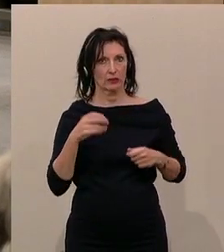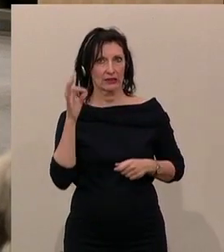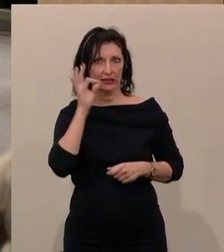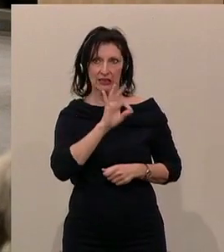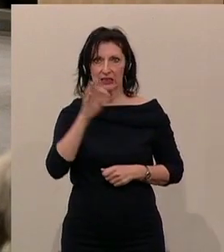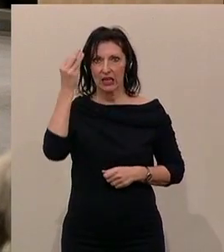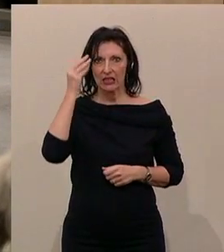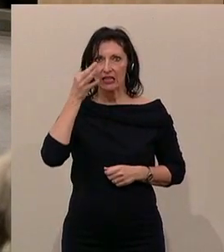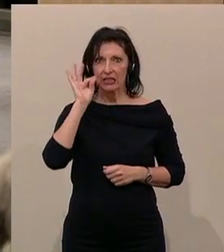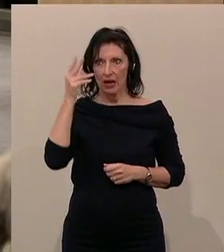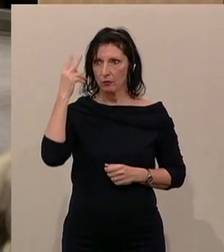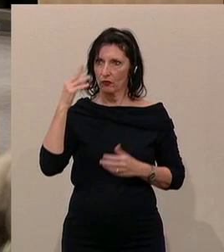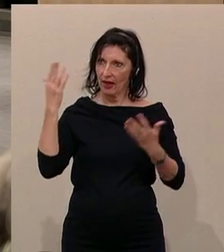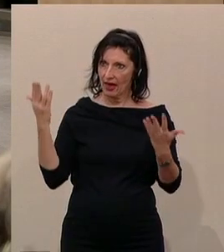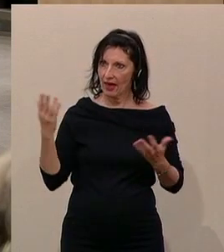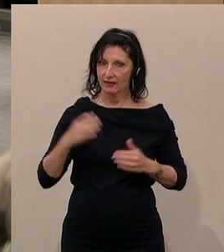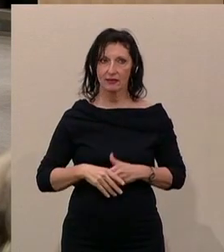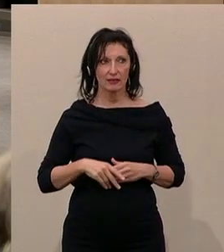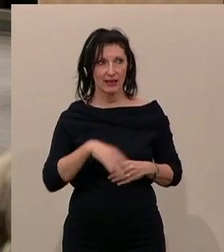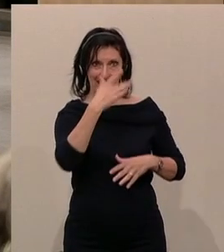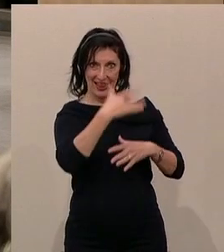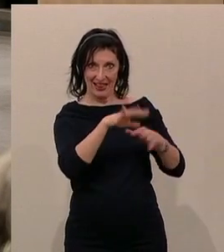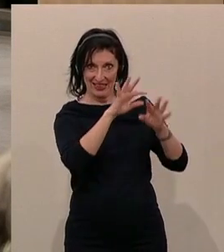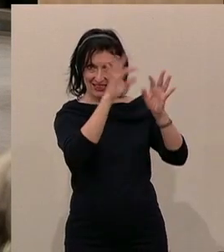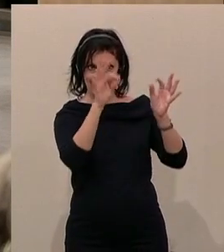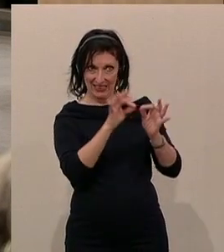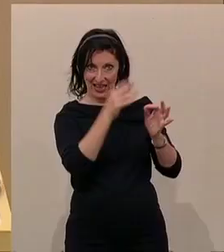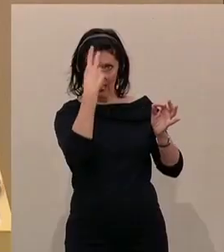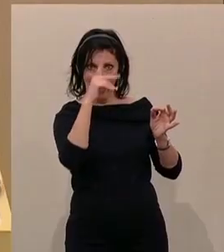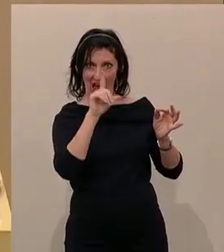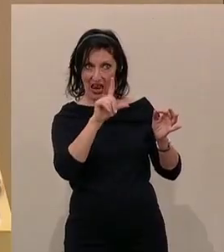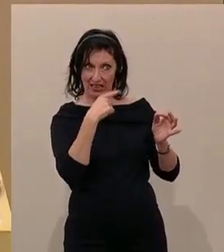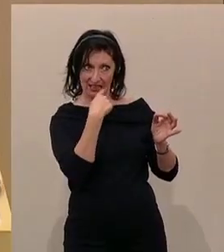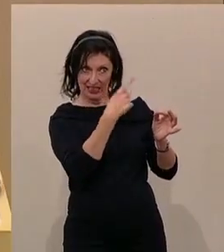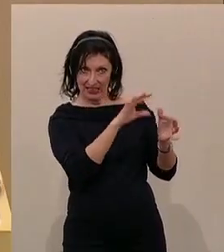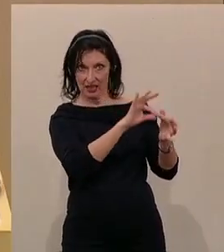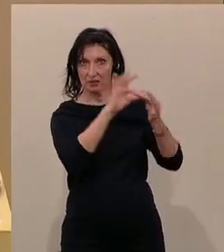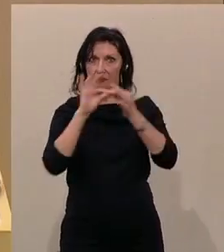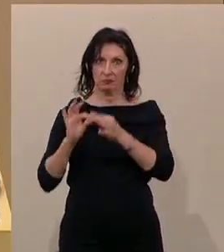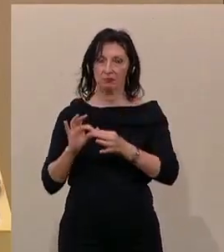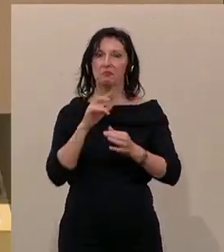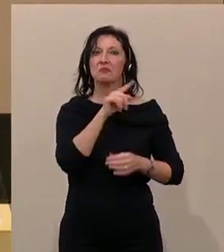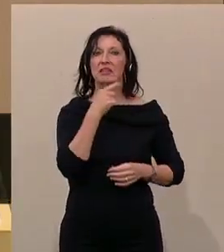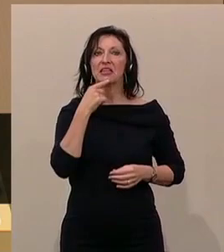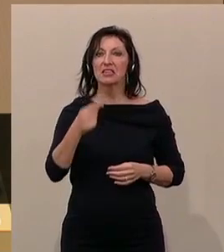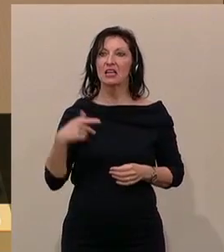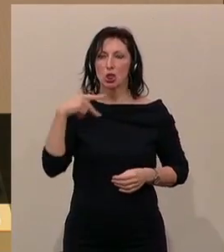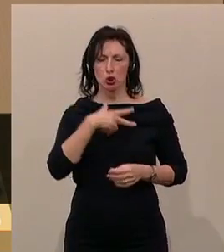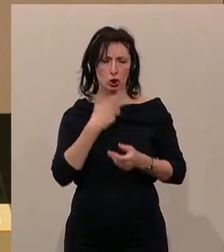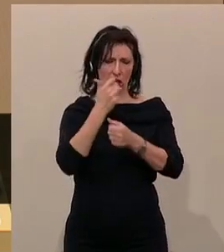meine sehr geehrten Damen und Herren. Ich möchte jetzt den Schlusssatz vom Herrn Lindner gerne aufgreifen, weil er es hergestellt und gesagt hat, die